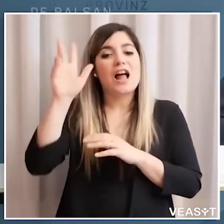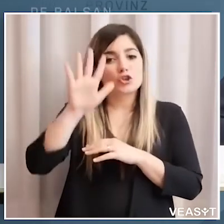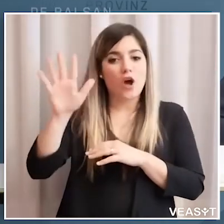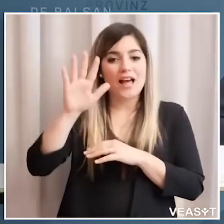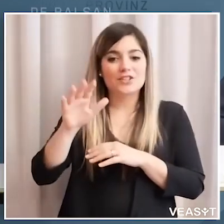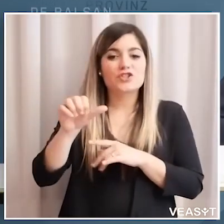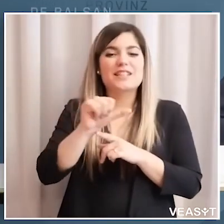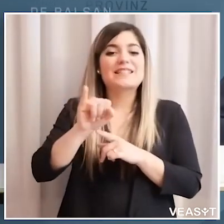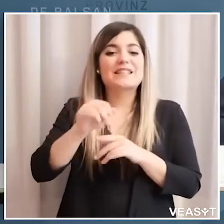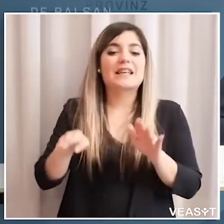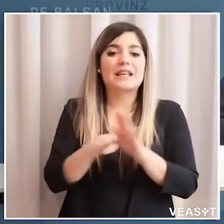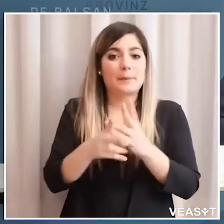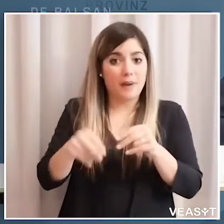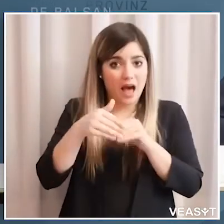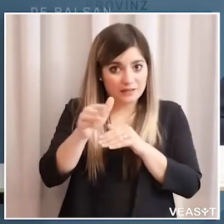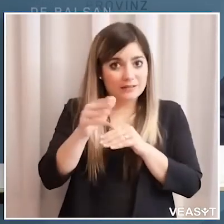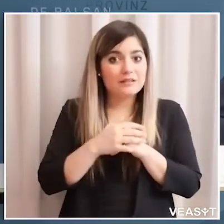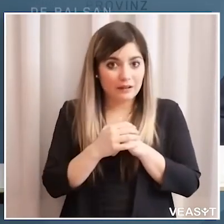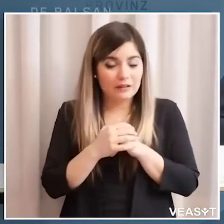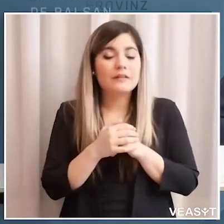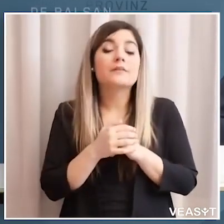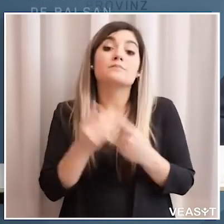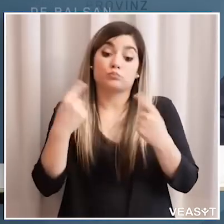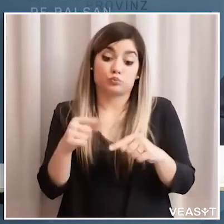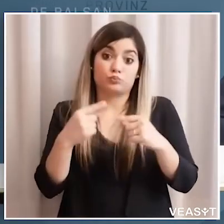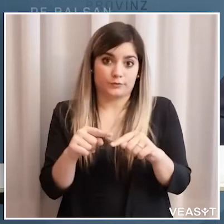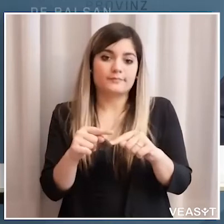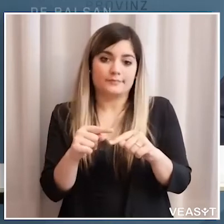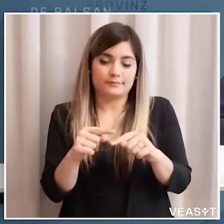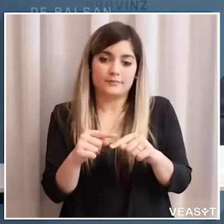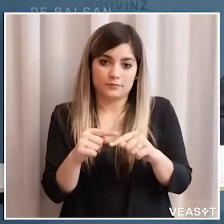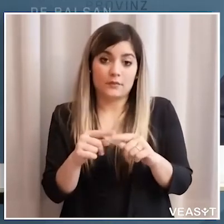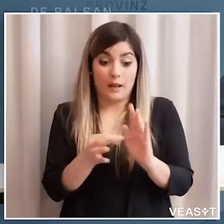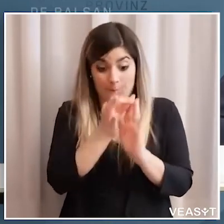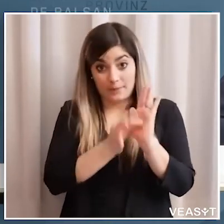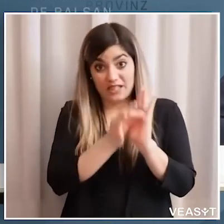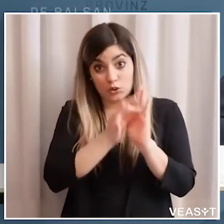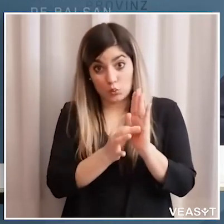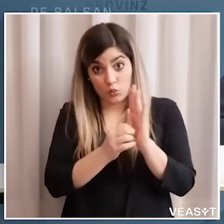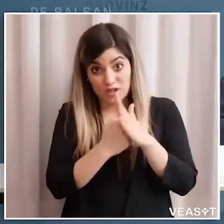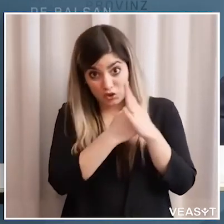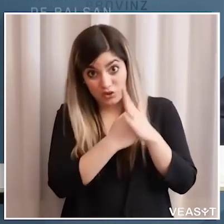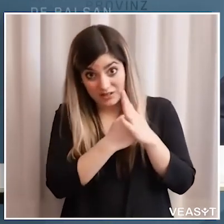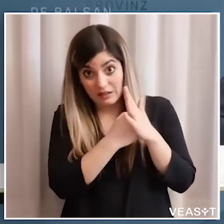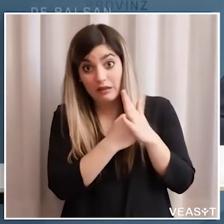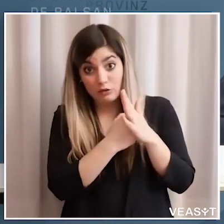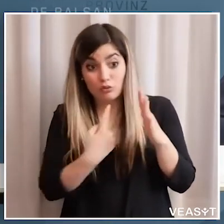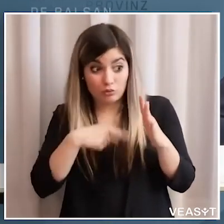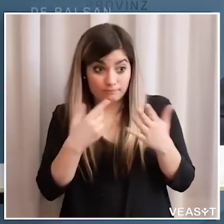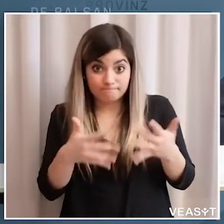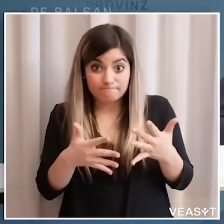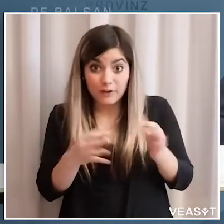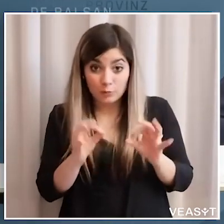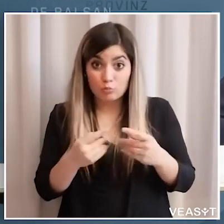altruale si riparte noi start su Tirol dove oltre a tutte le misure di sostegno che abbiamo